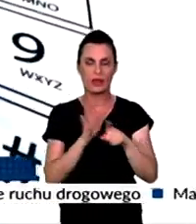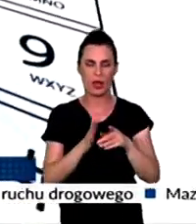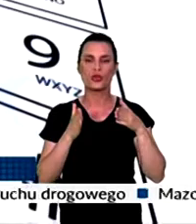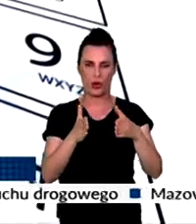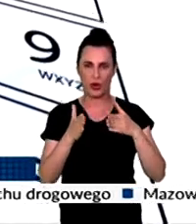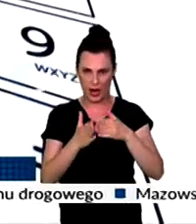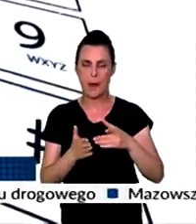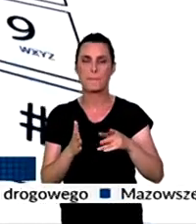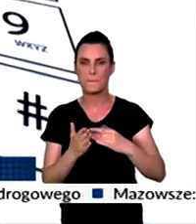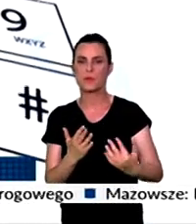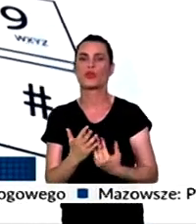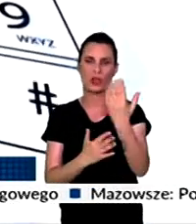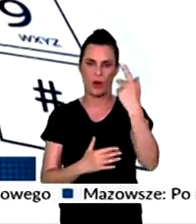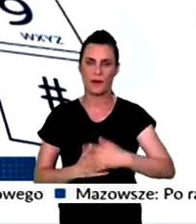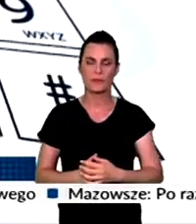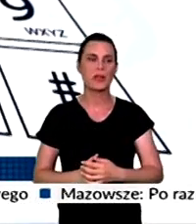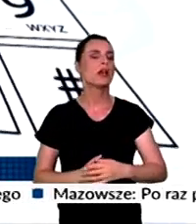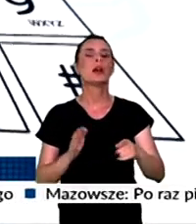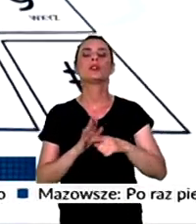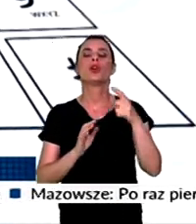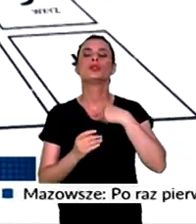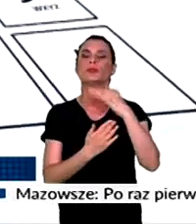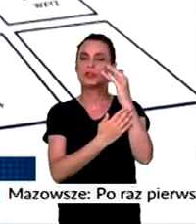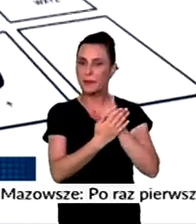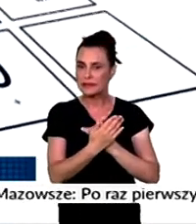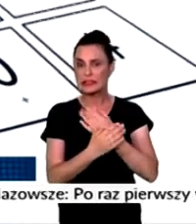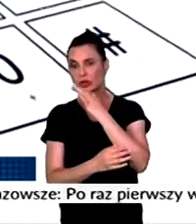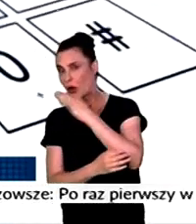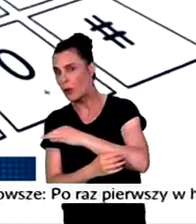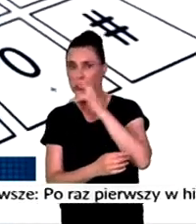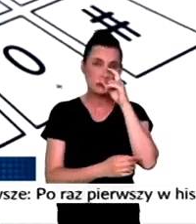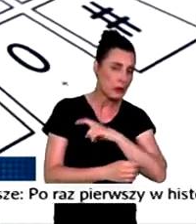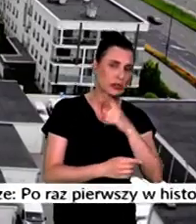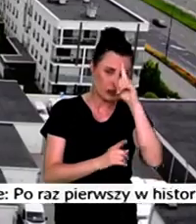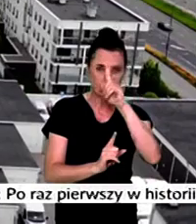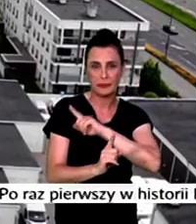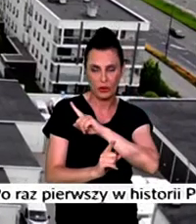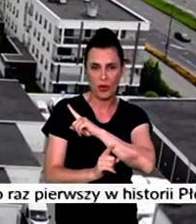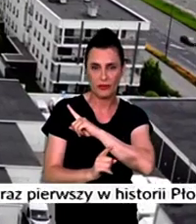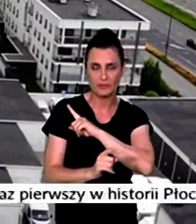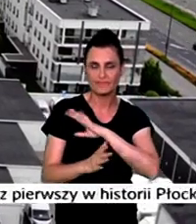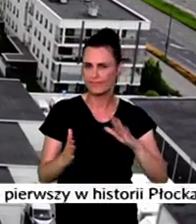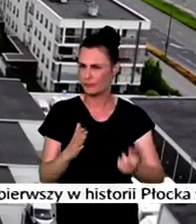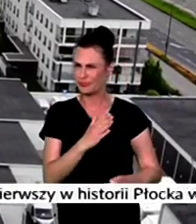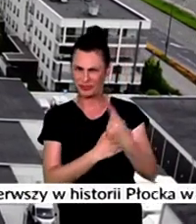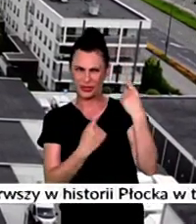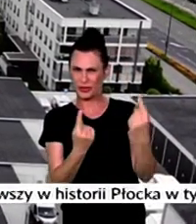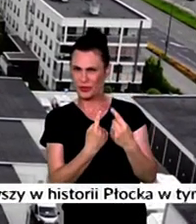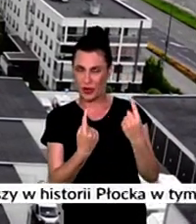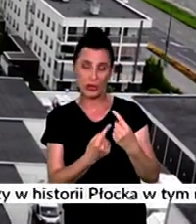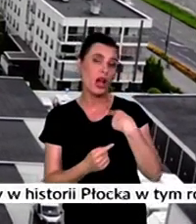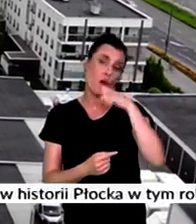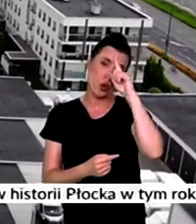i plac pożarowy manewrowy. Przepisy po prostu albo są dobre, albo złe, ale po prostu trzeba je przestrzegać. To nie pierwszy taki przypadek.